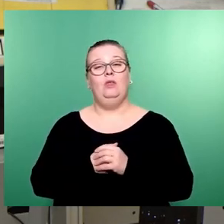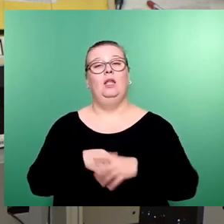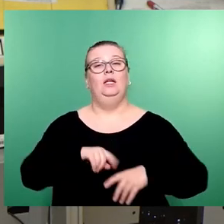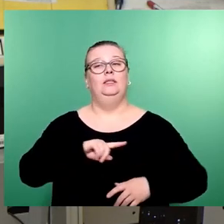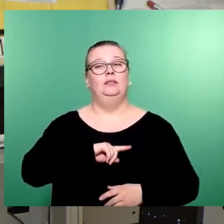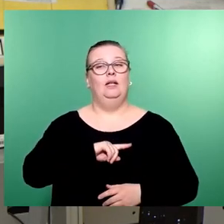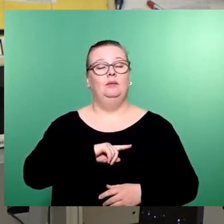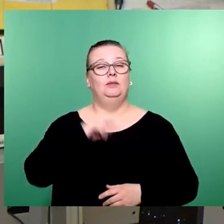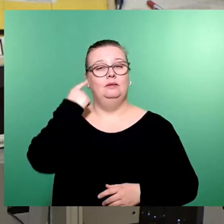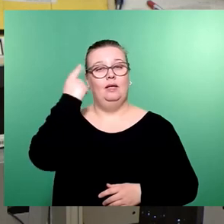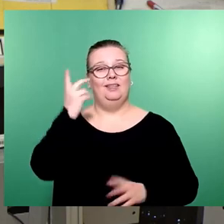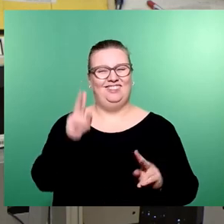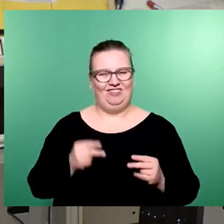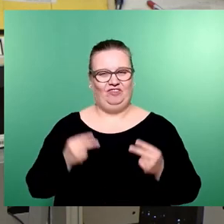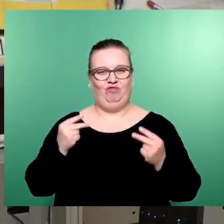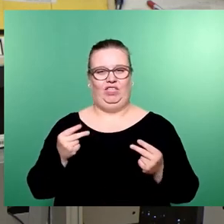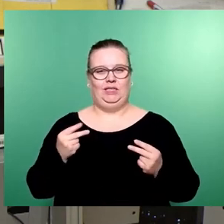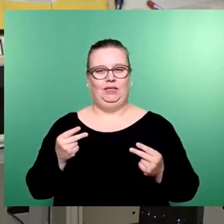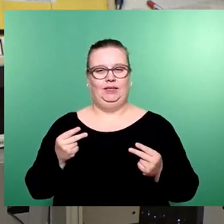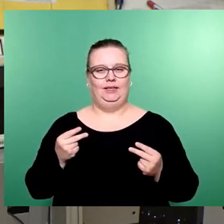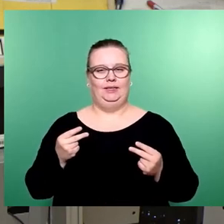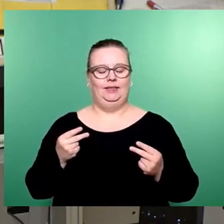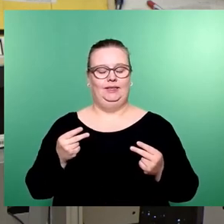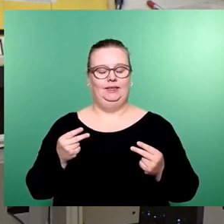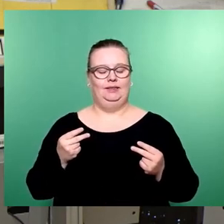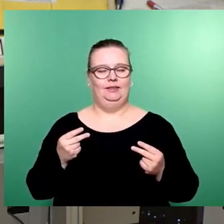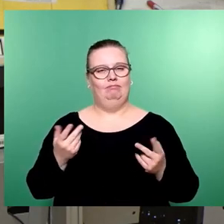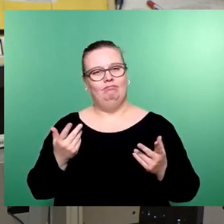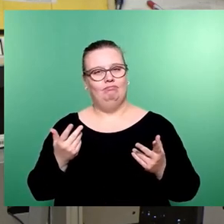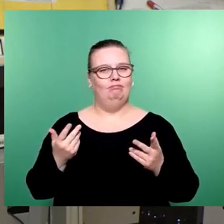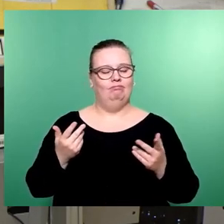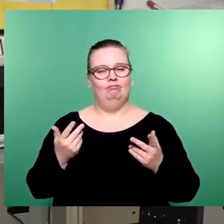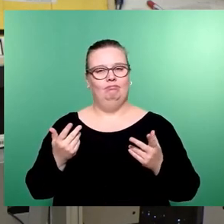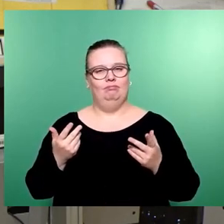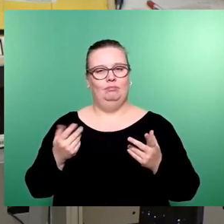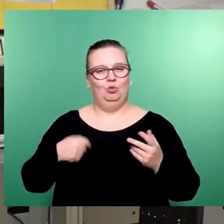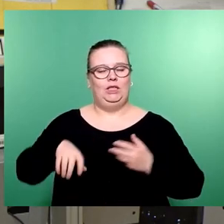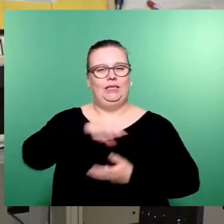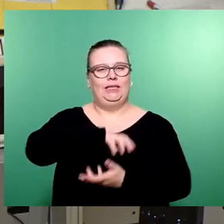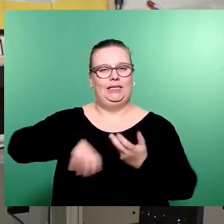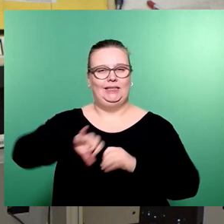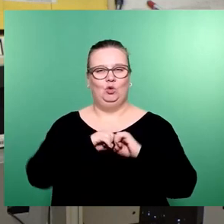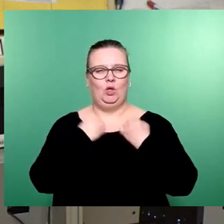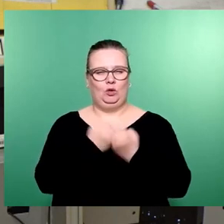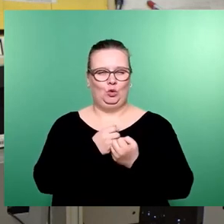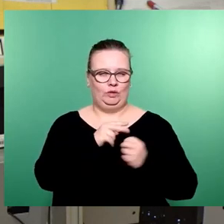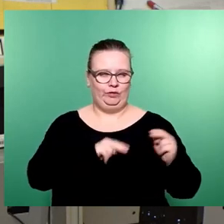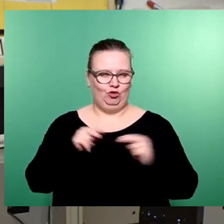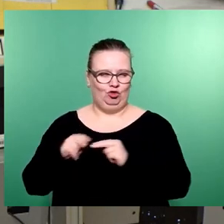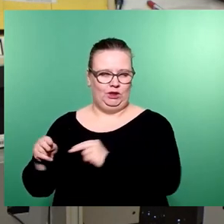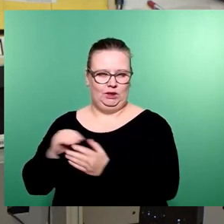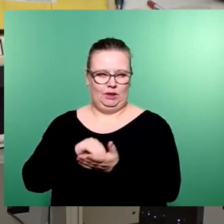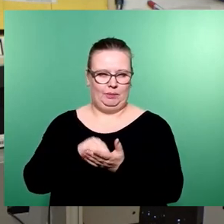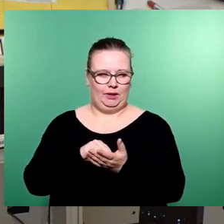es ist sehr wichtig, weil wir haben eine multiple Krisensituation an sich. Auch wenn wir zum Glück